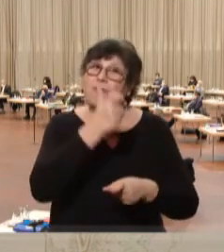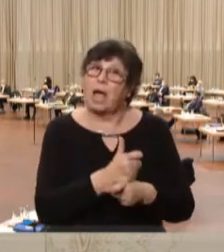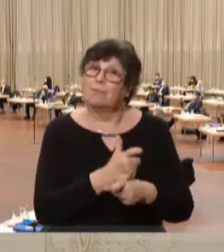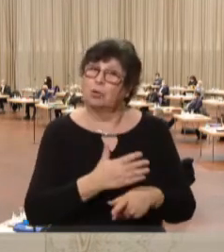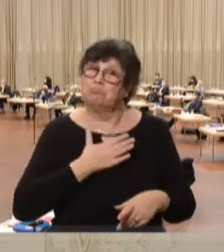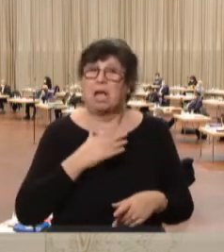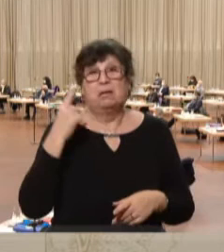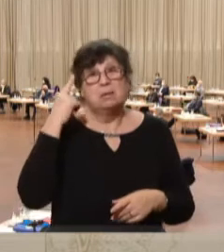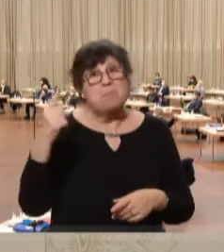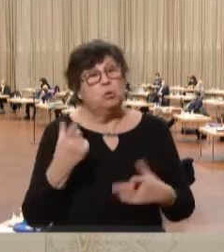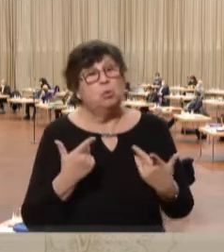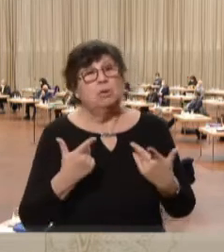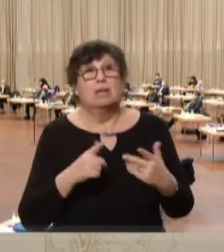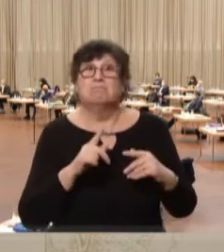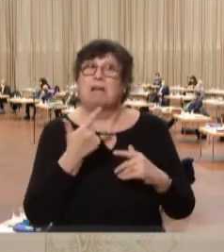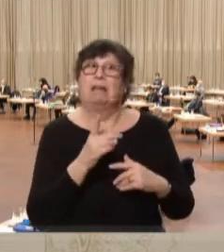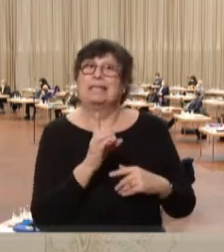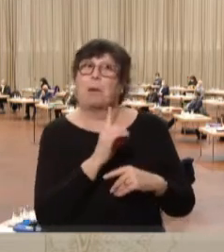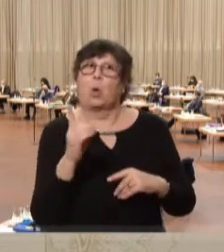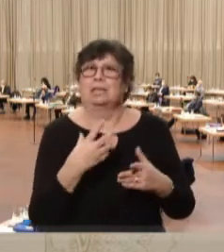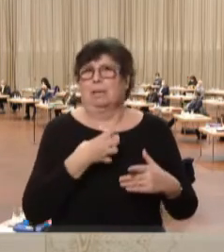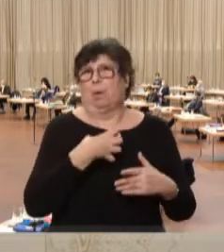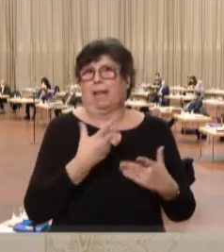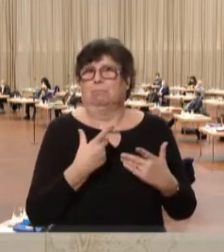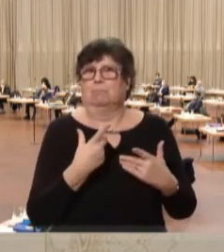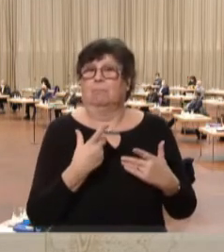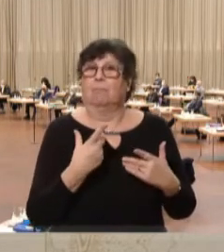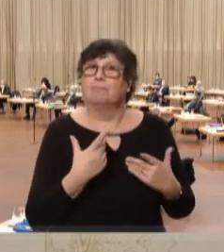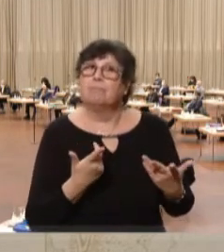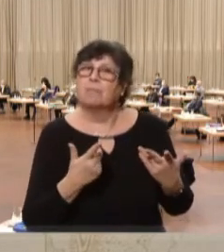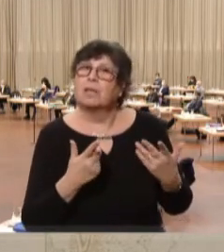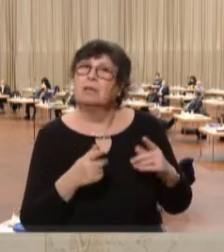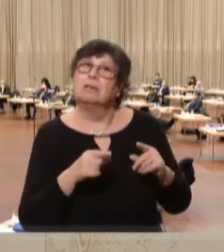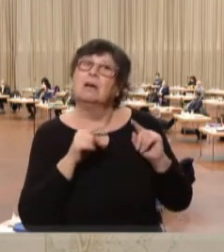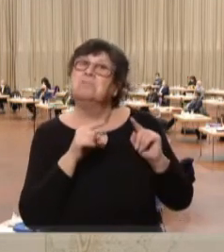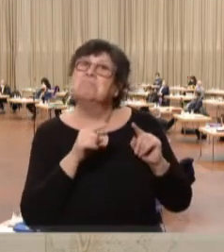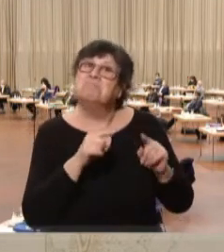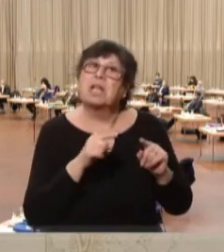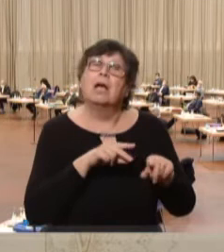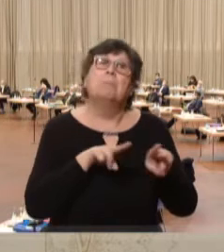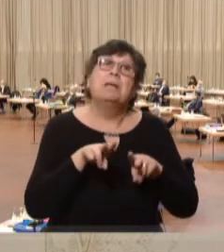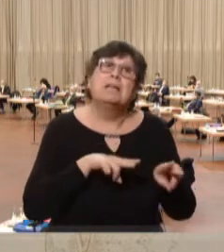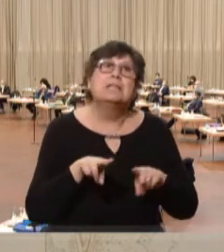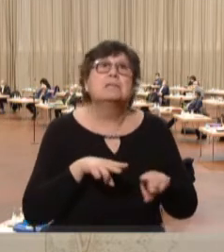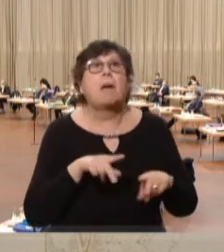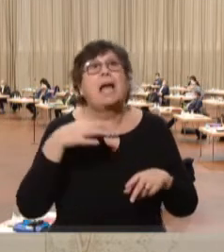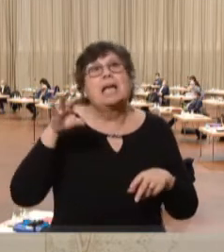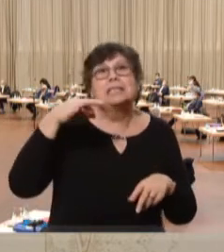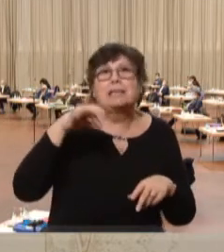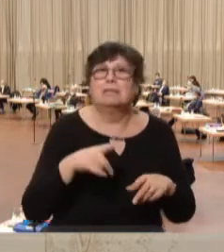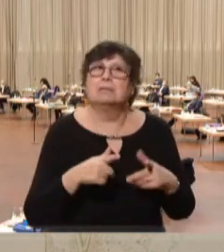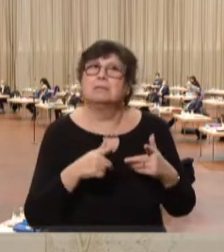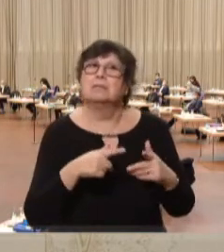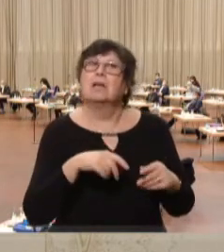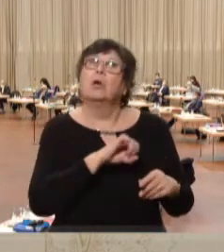Ansicht nach ein Demokratieproblem. Die Bundeskanzlerin, die traut den Ministerpräsidenten und Ministerpräsidentinnen nicht,